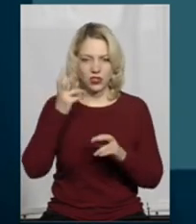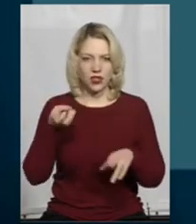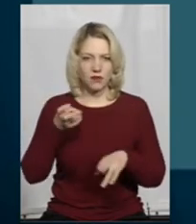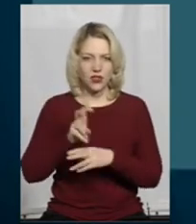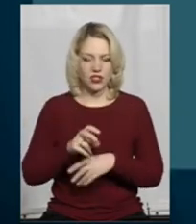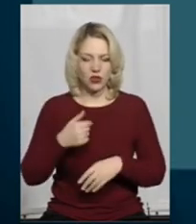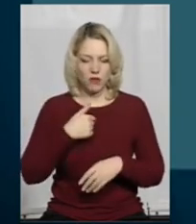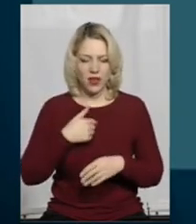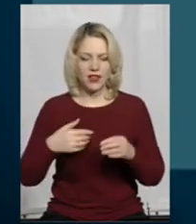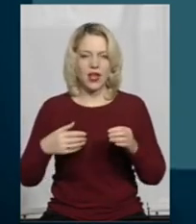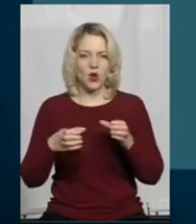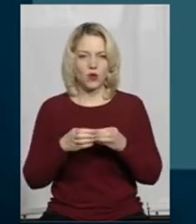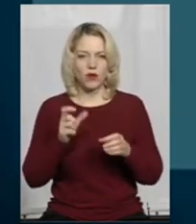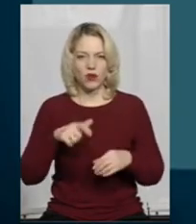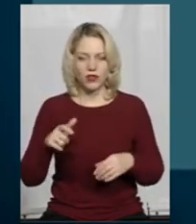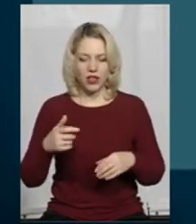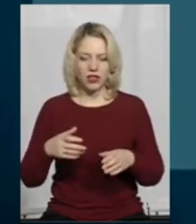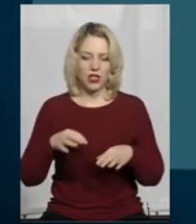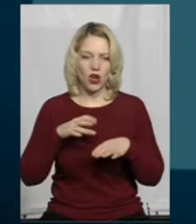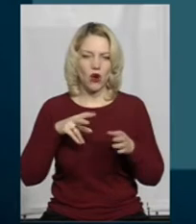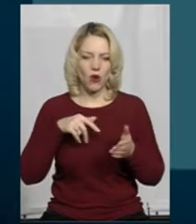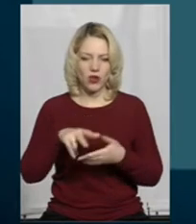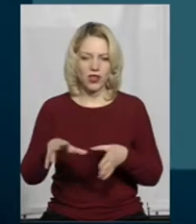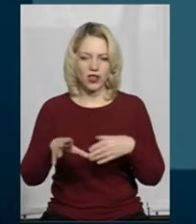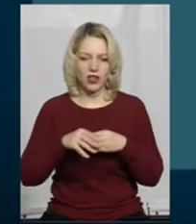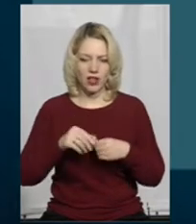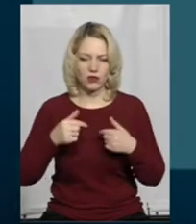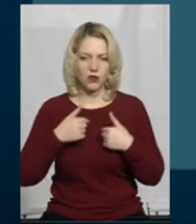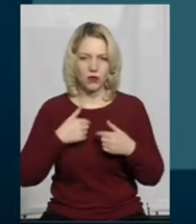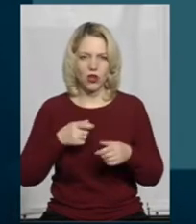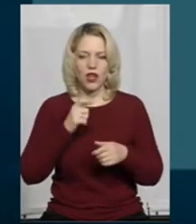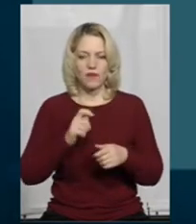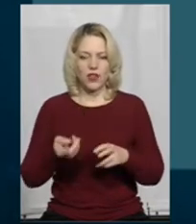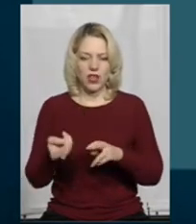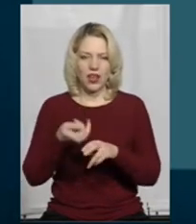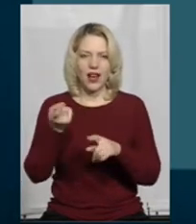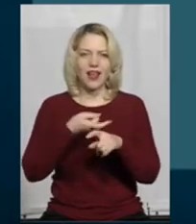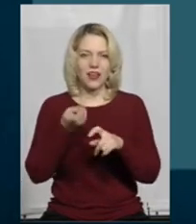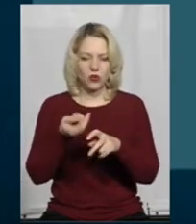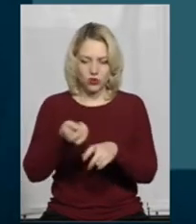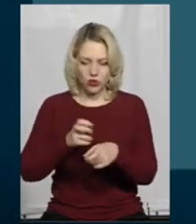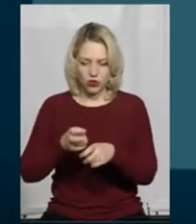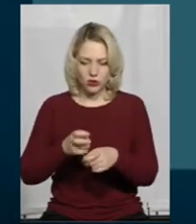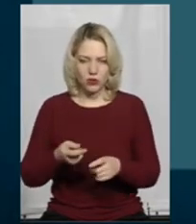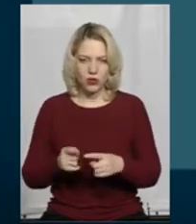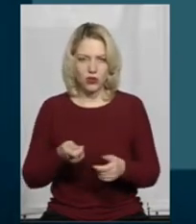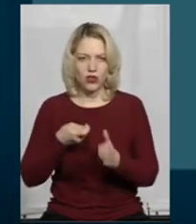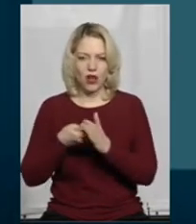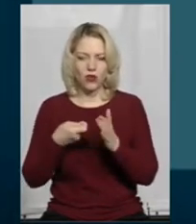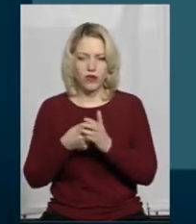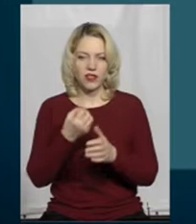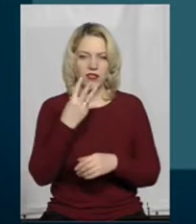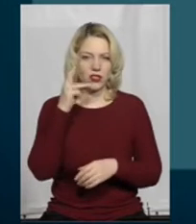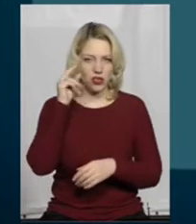людей, і ходили разом зі мною, нагодували лушпиням від картошки. 13 числа вона захворіла, а 4 числа,